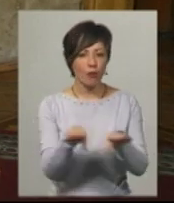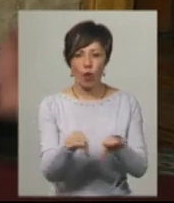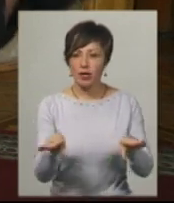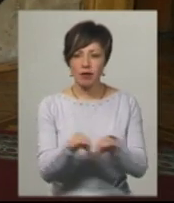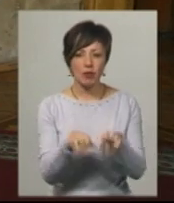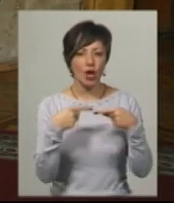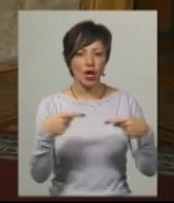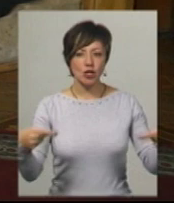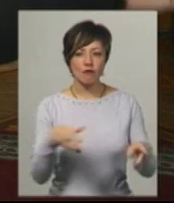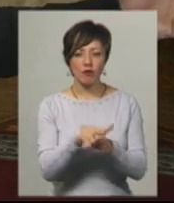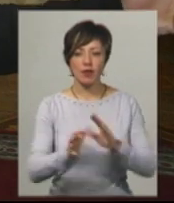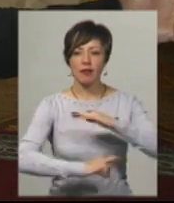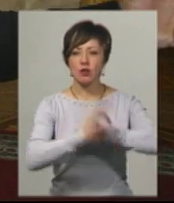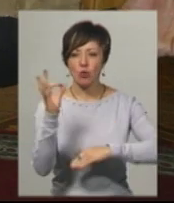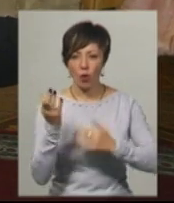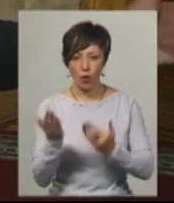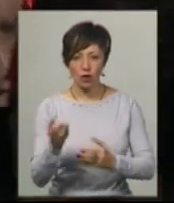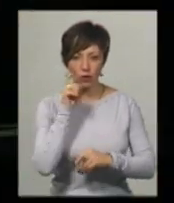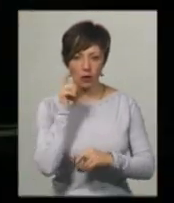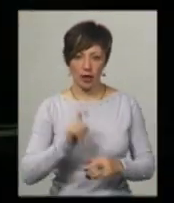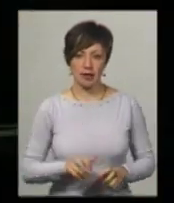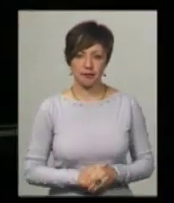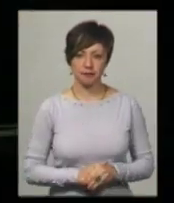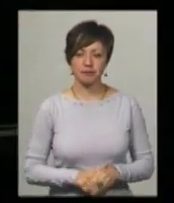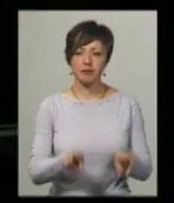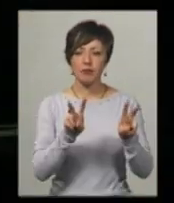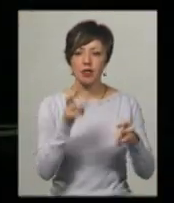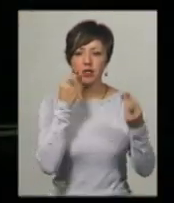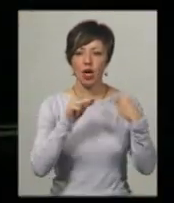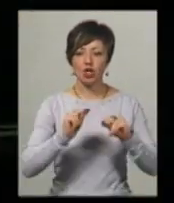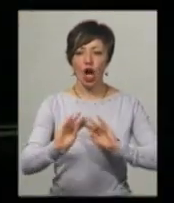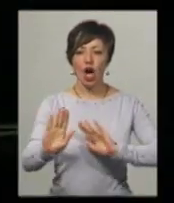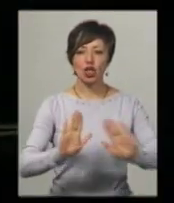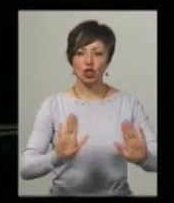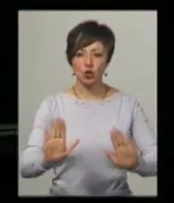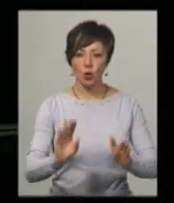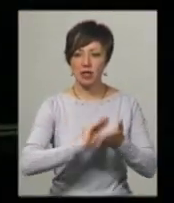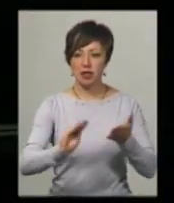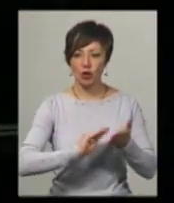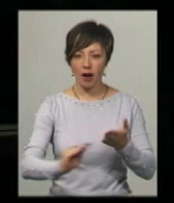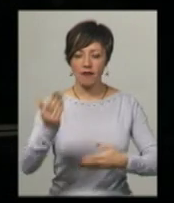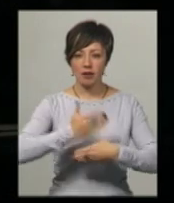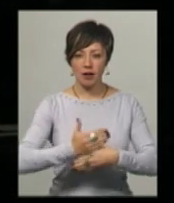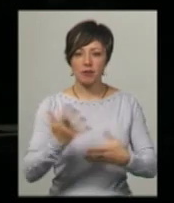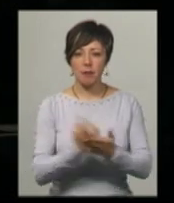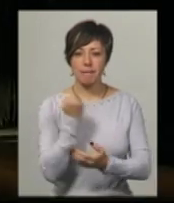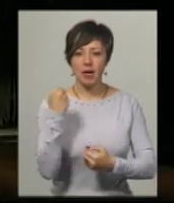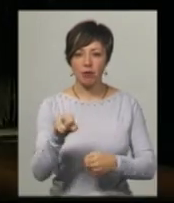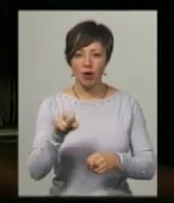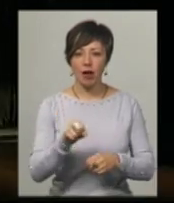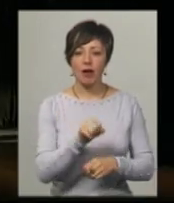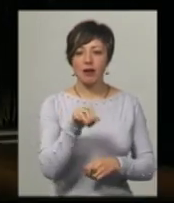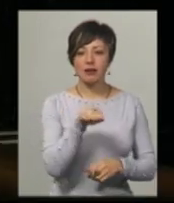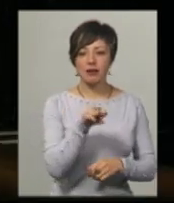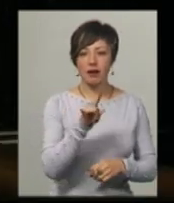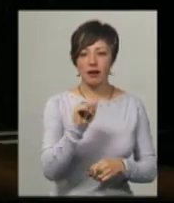речі відбуваються на Сході України. У номінаціях за кращу режисуру та сценографію вистави перемога дісталася «Містерії» Тарас